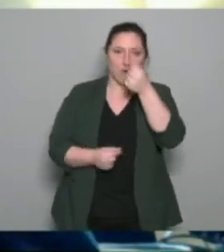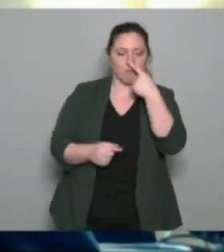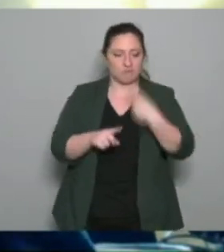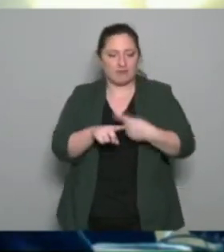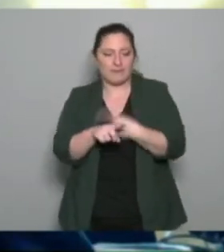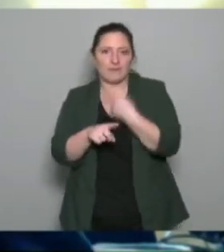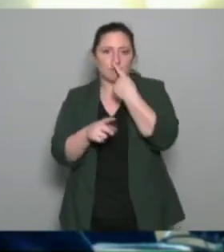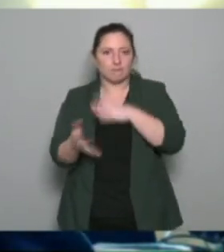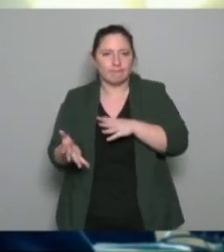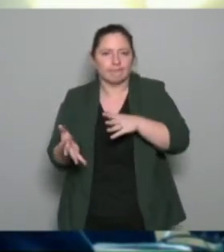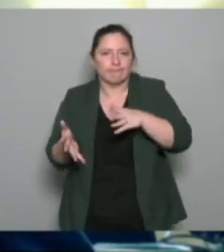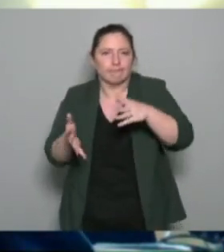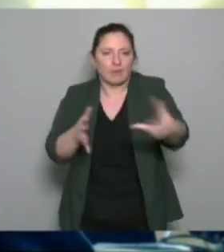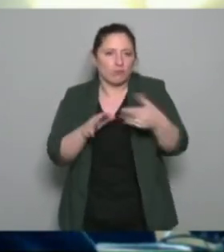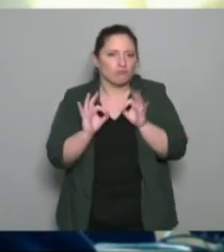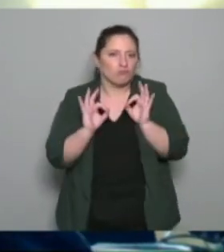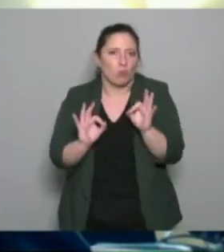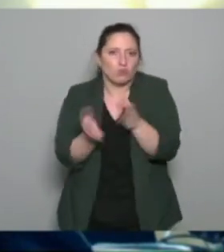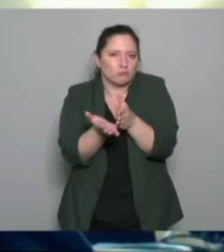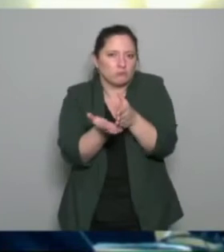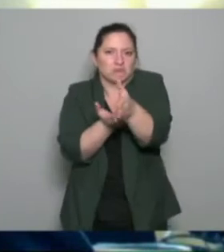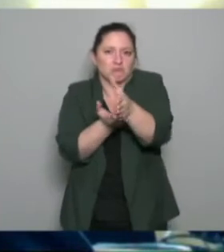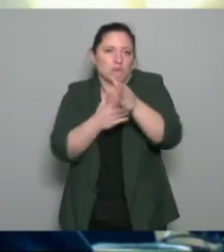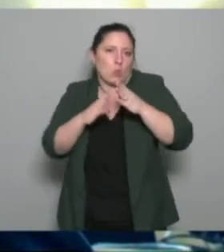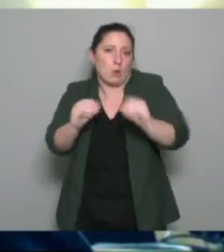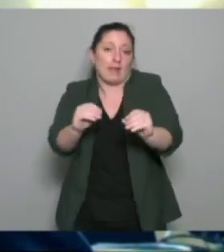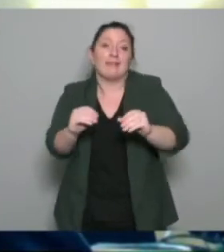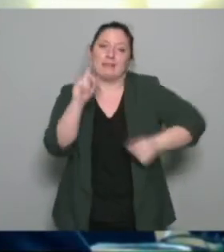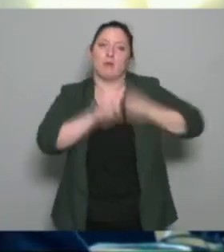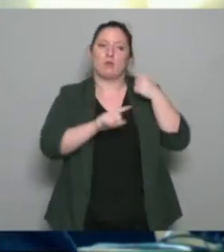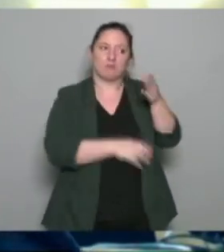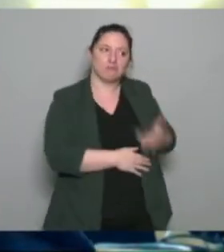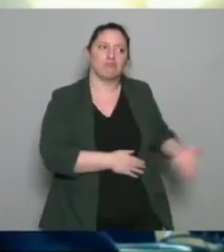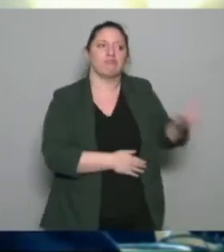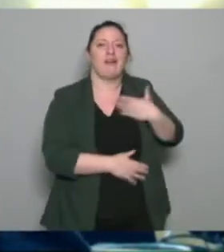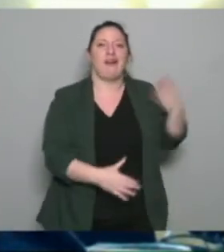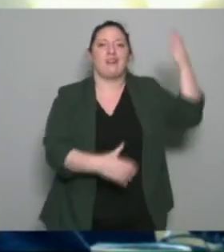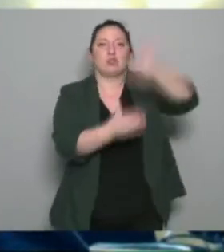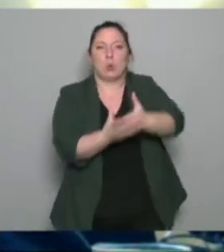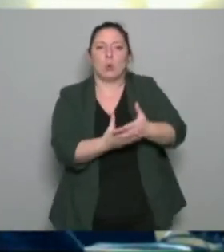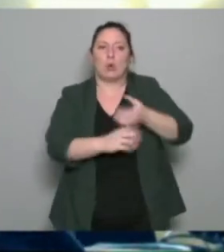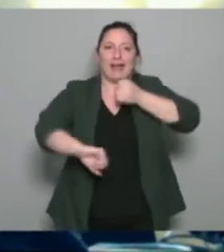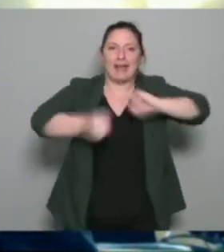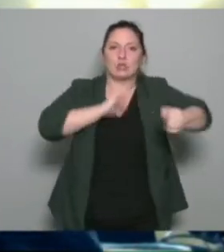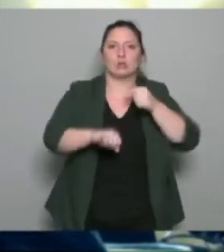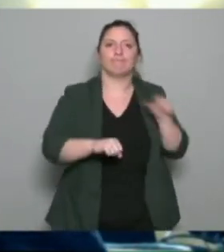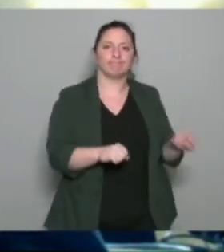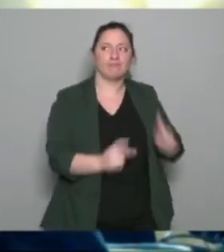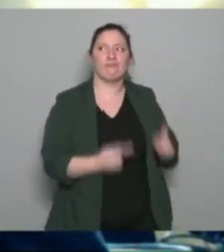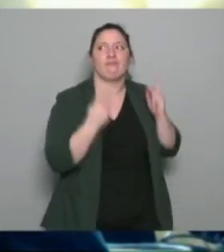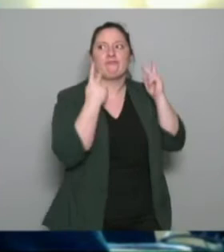important et que les enseignants donnent du sens à leur action voilà c'était vraiment ce qui nous importait au moment du recrutement